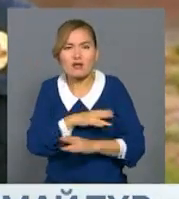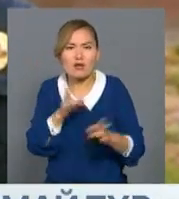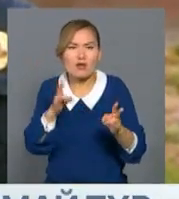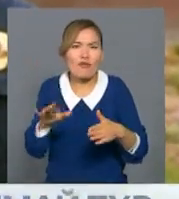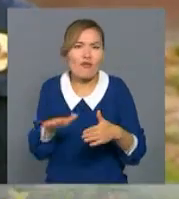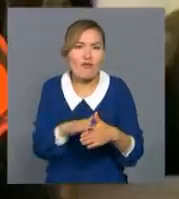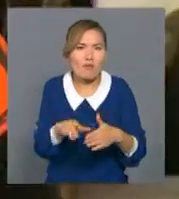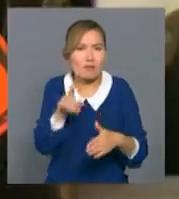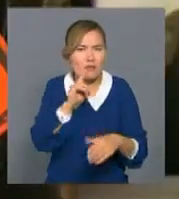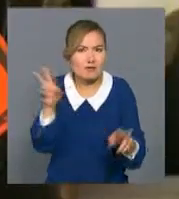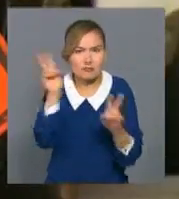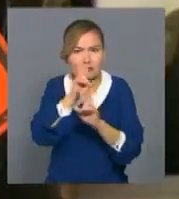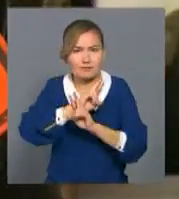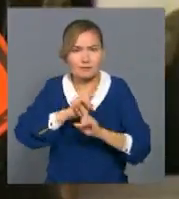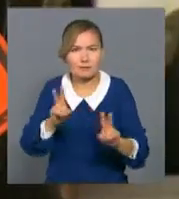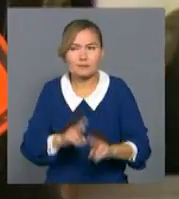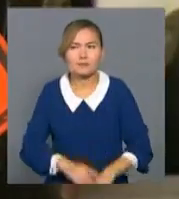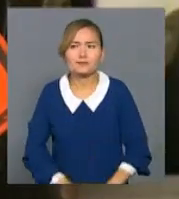туралы мәлімет жоқ.